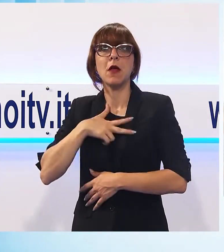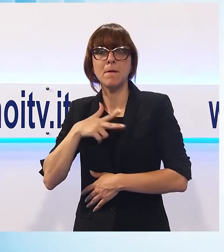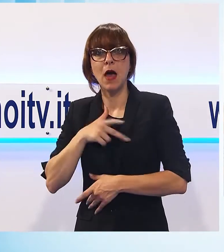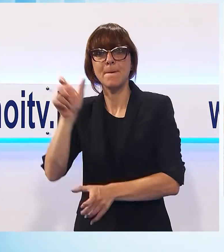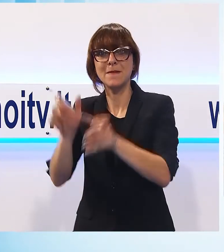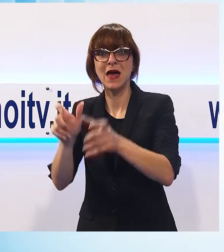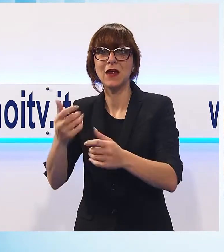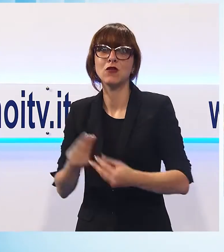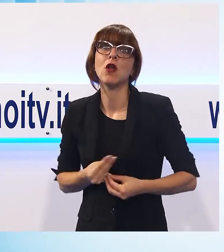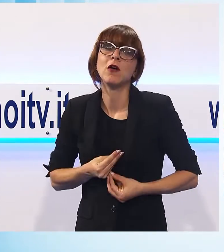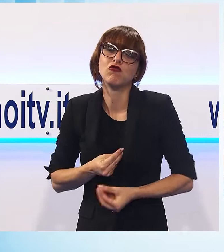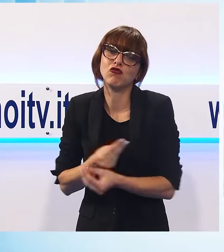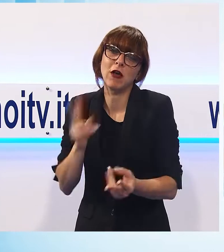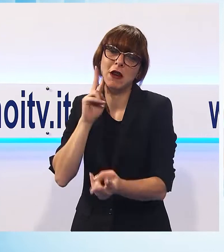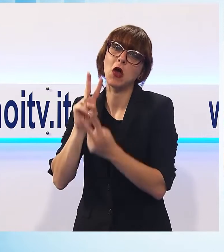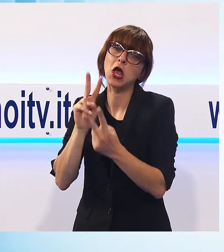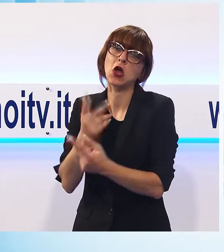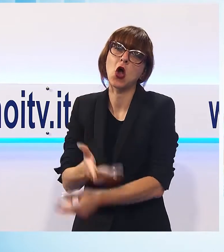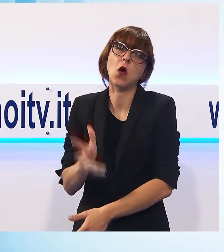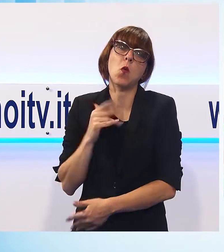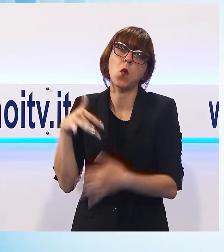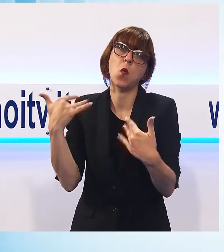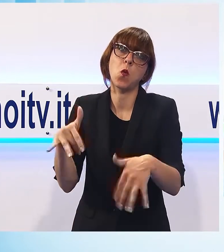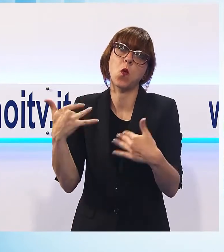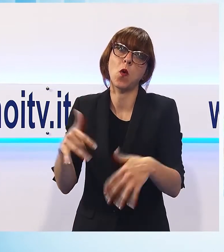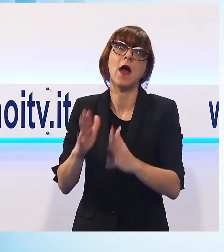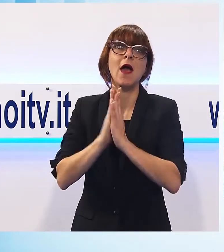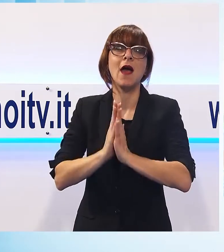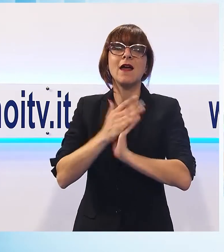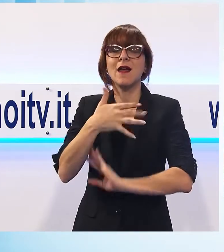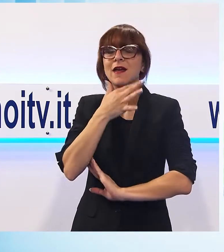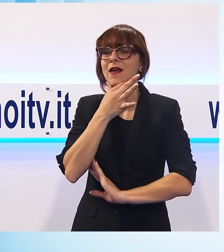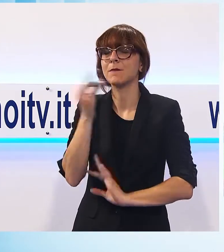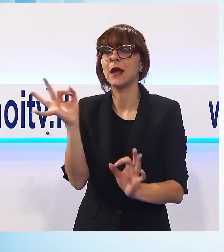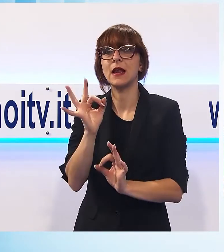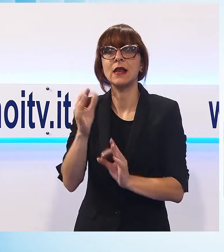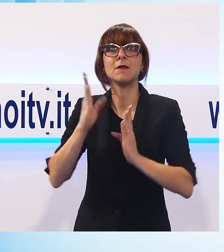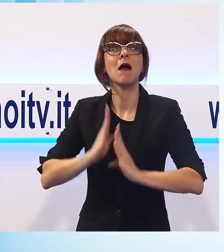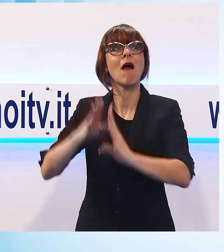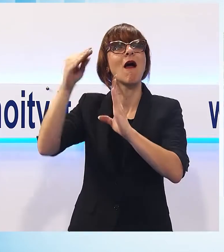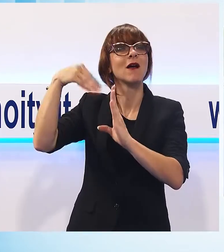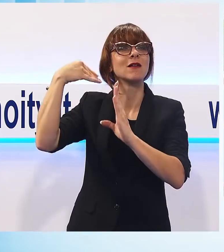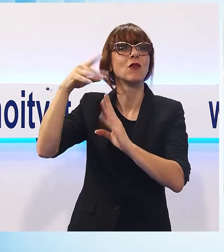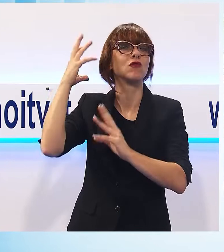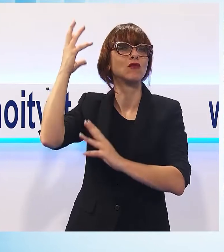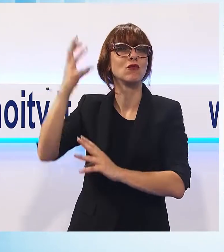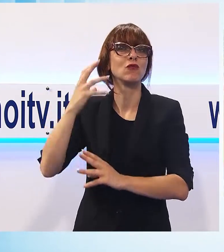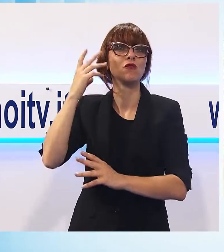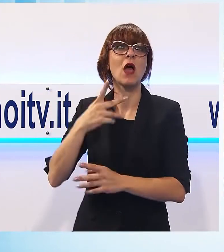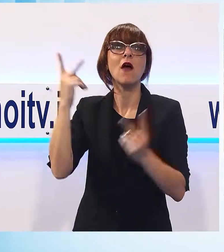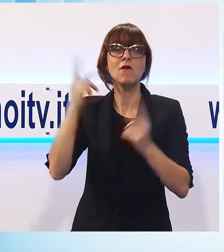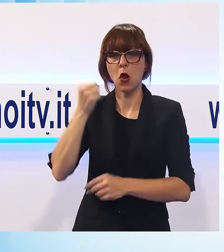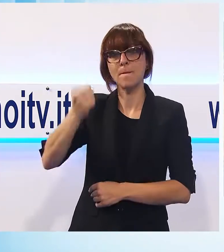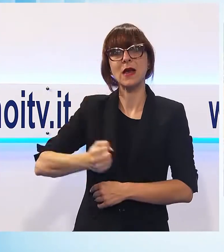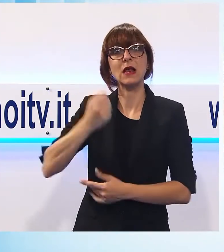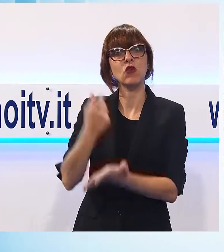misericordie, con la bellezza delle chiese, il suono delle campane, cioè davvero un pellegrinaggio ecclesiale, non è un gruppo di ragazzi che